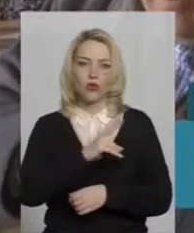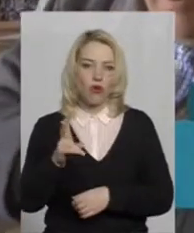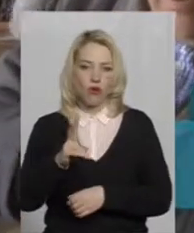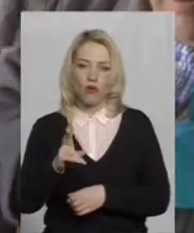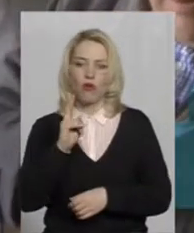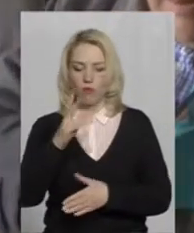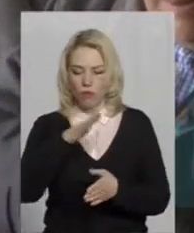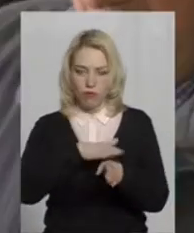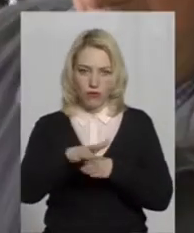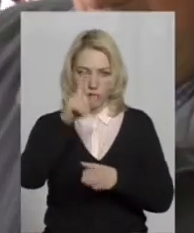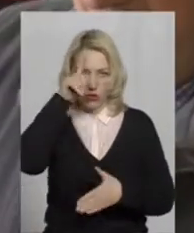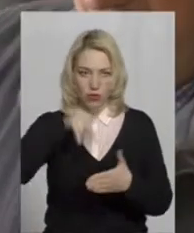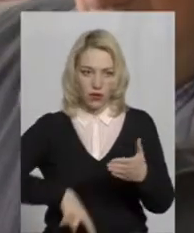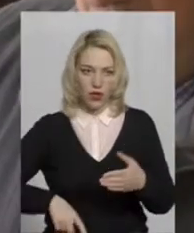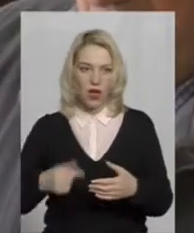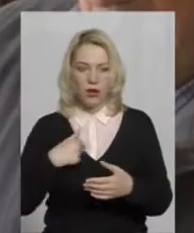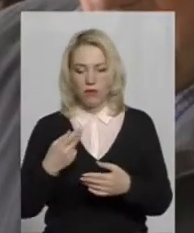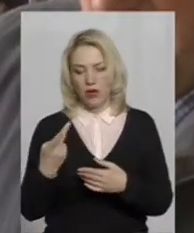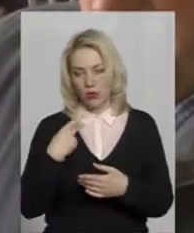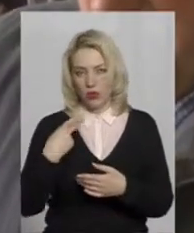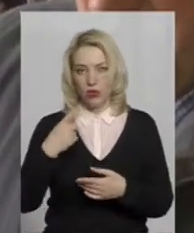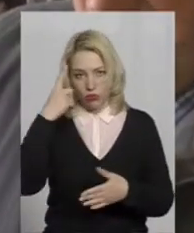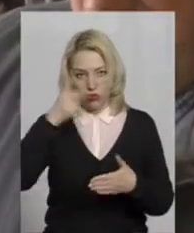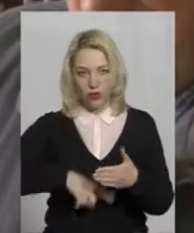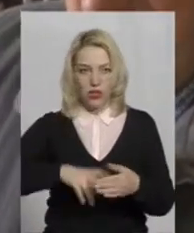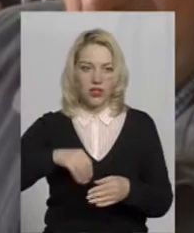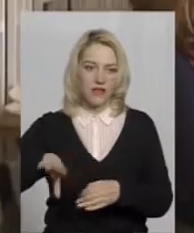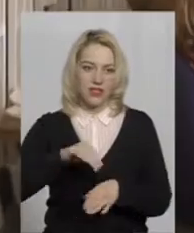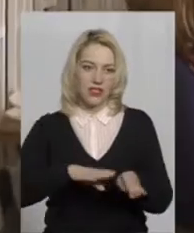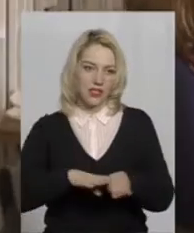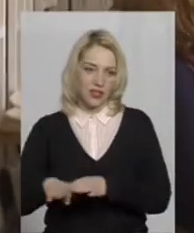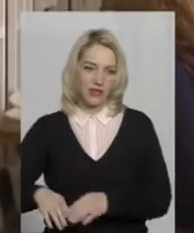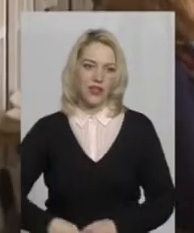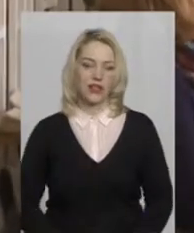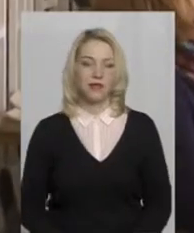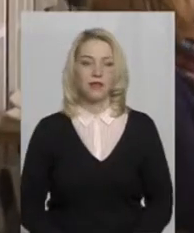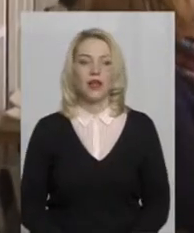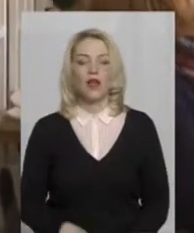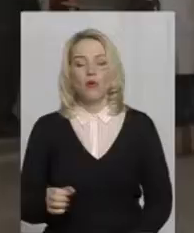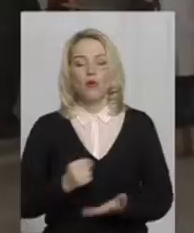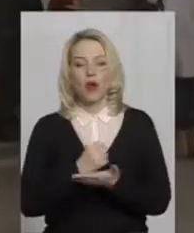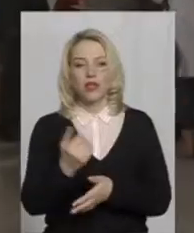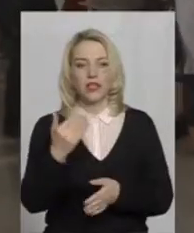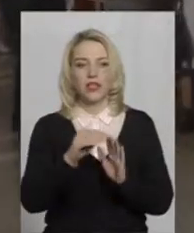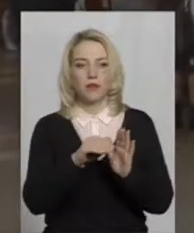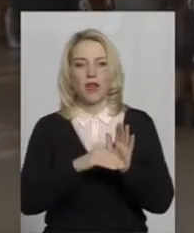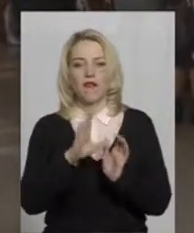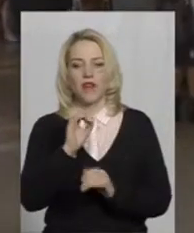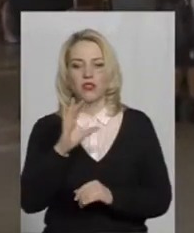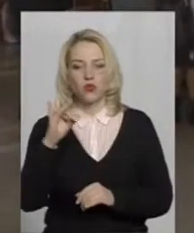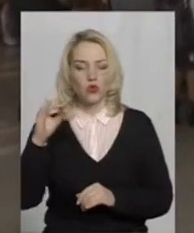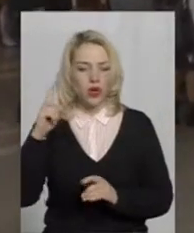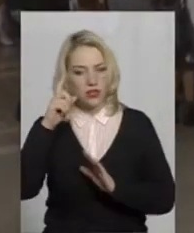вона повністю довіряє. Ми один одному довіряємо на всіх рівнях. Про кандидатів та їхні програми Володимир Васюра, каже,